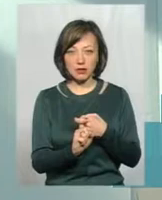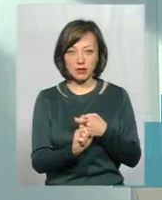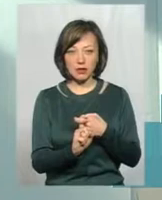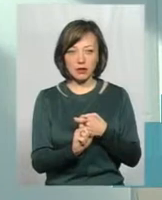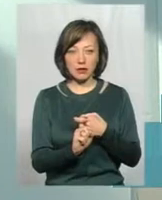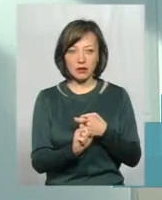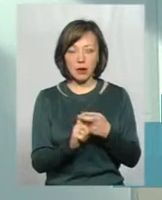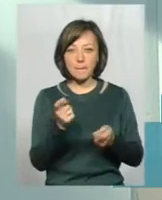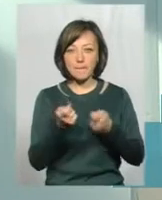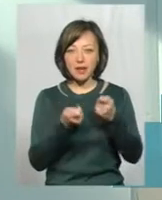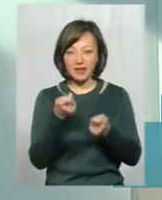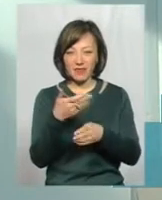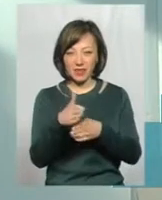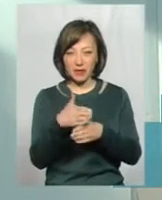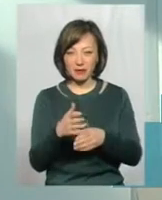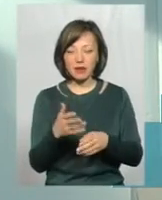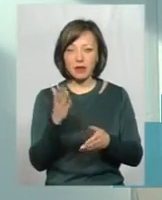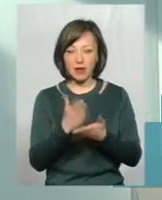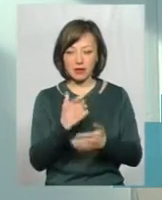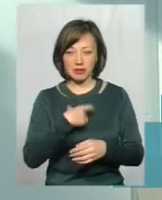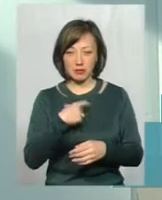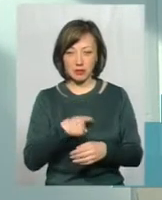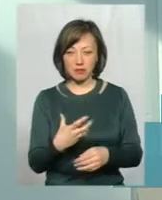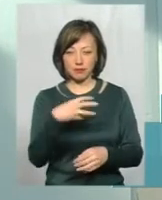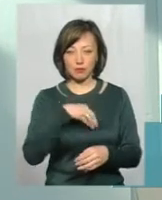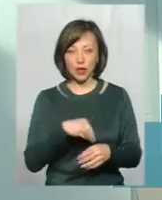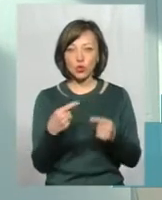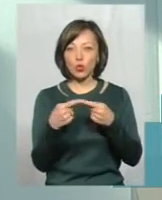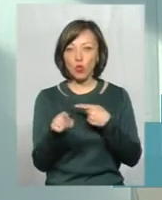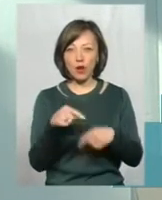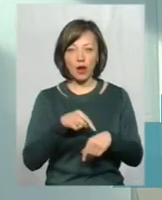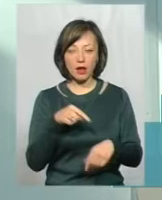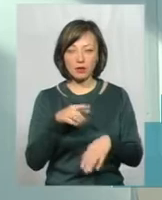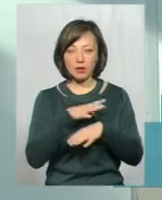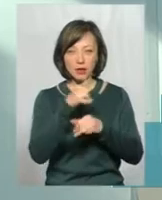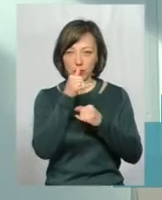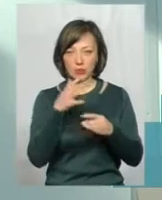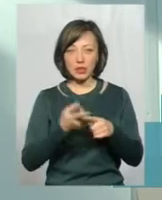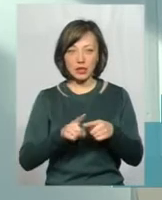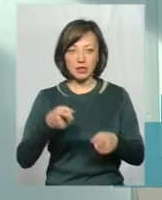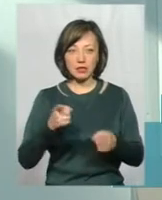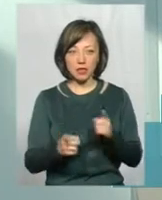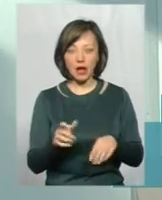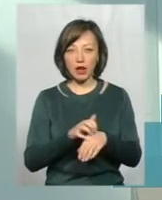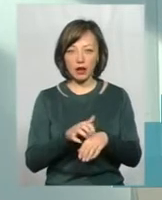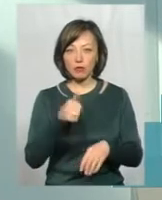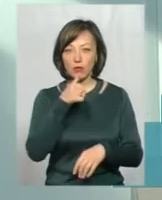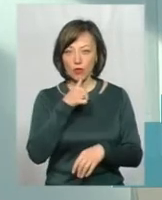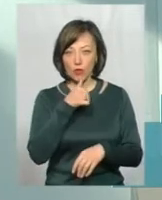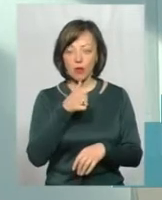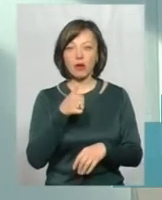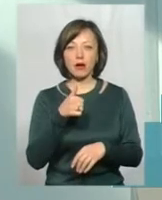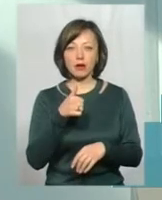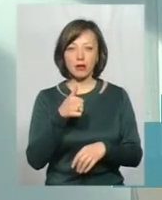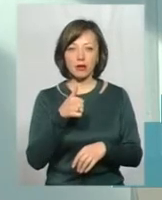мікобактерією і має у себе мікобактерію. Тому другої реакції бути не може. Це действительно аллергічна проба, кожна,